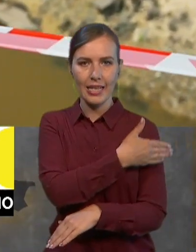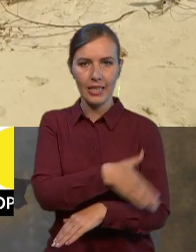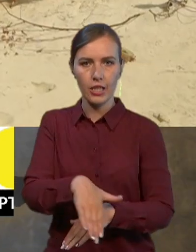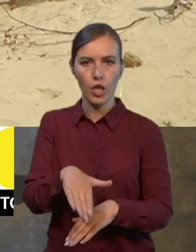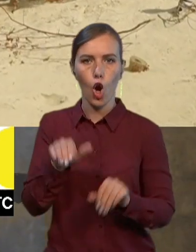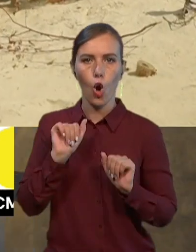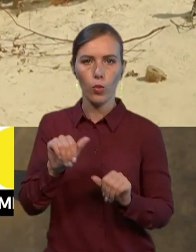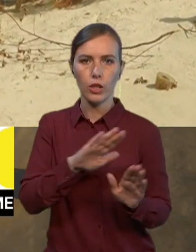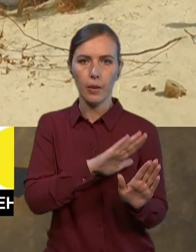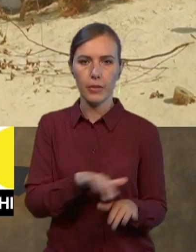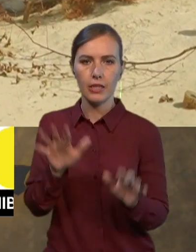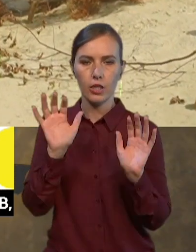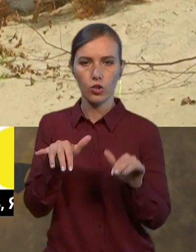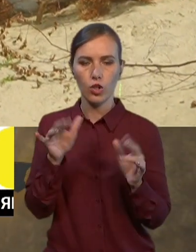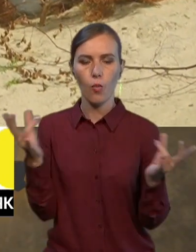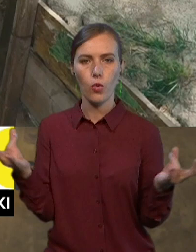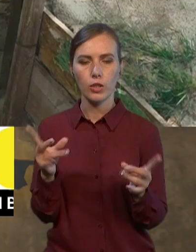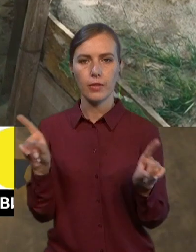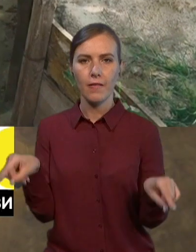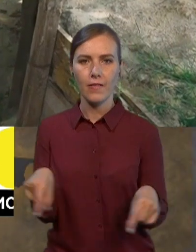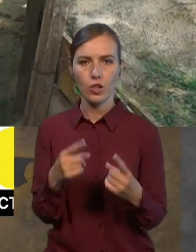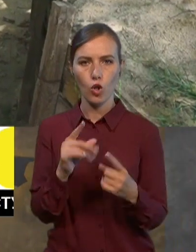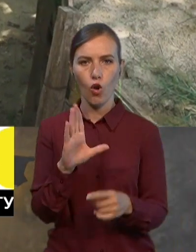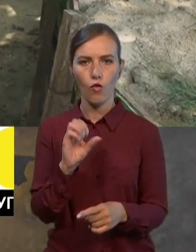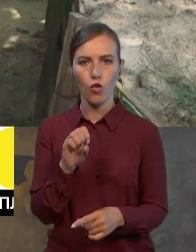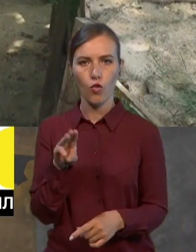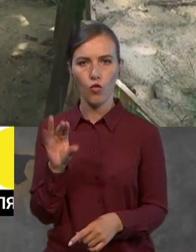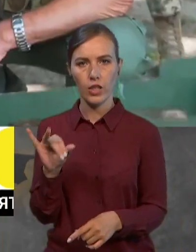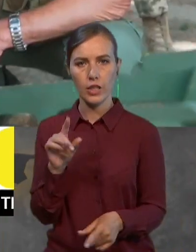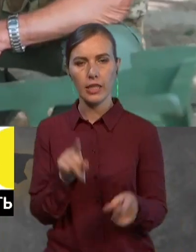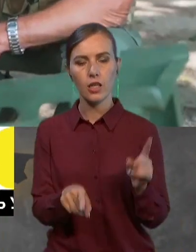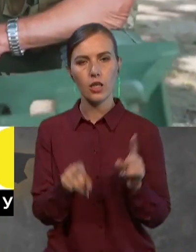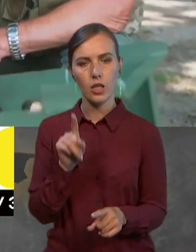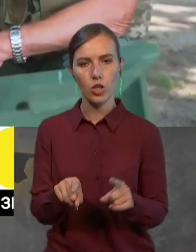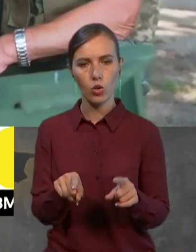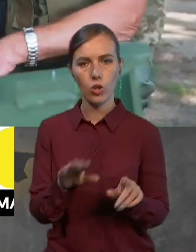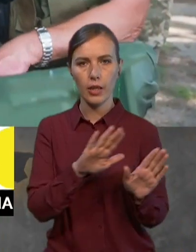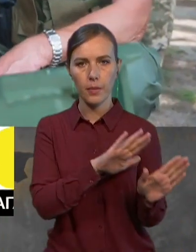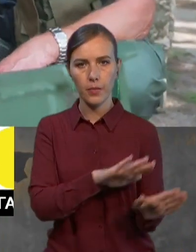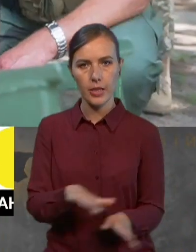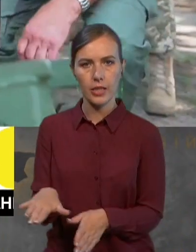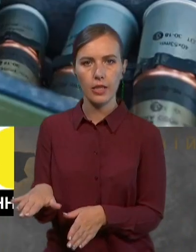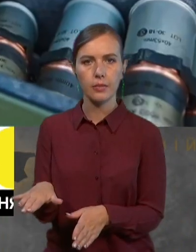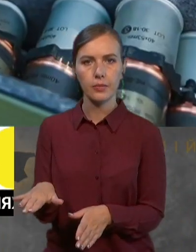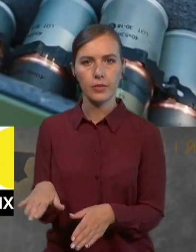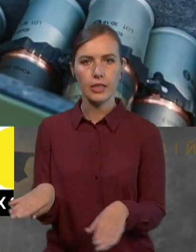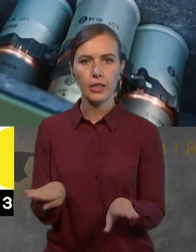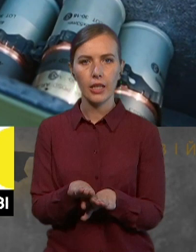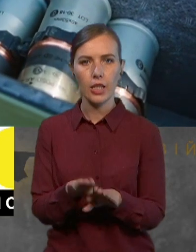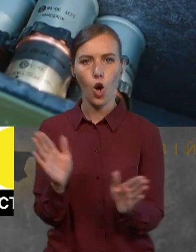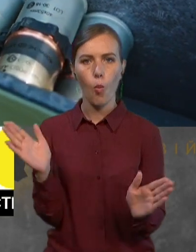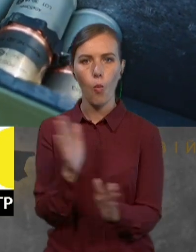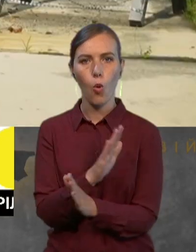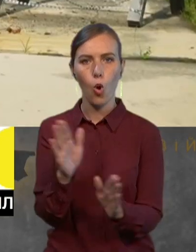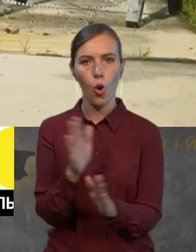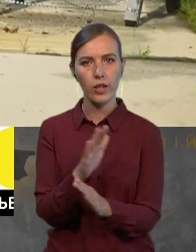дощів її потрібно дещо відновлювати. Інколи навіть після таких погодних явищ